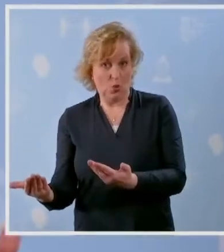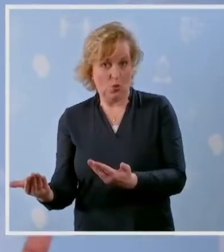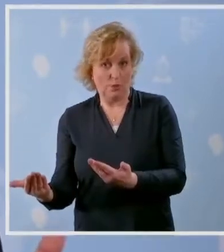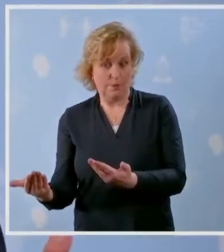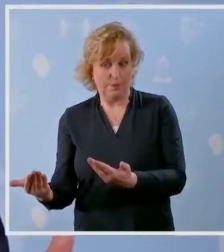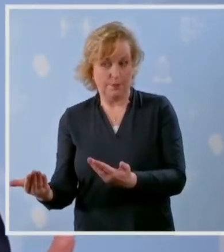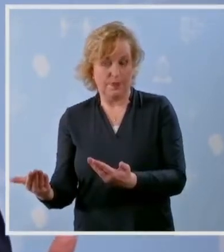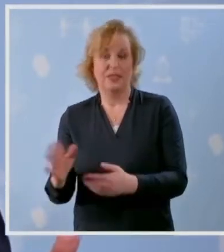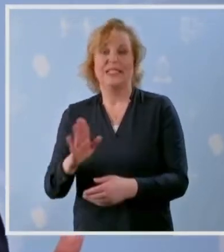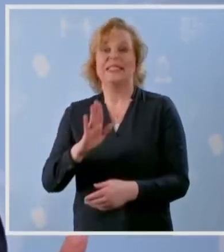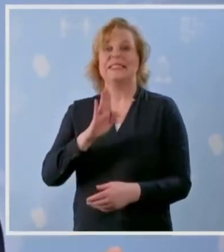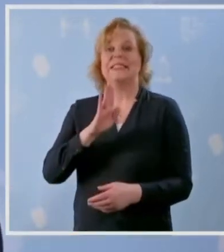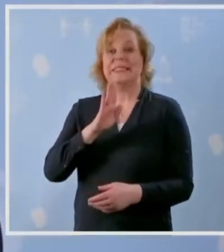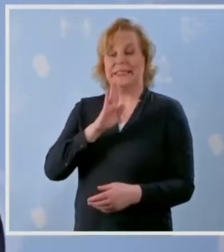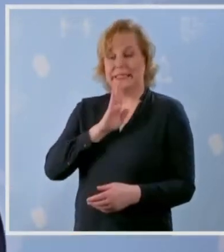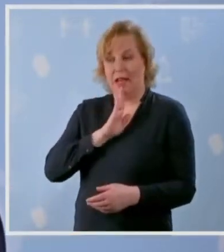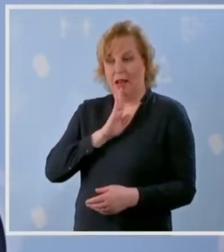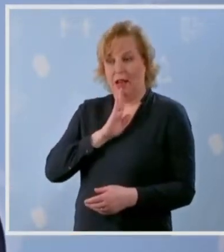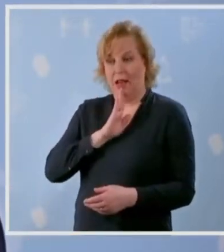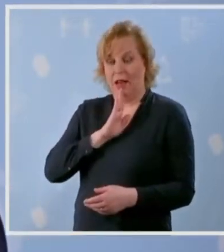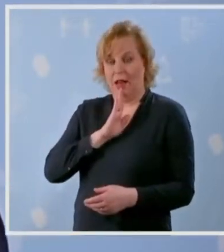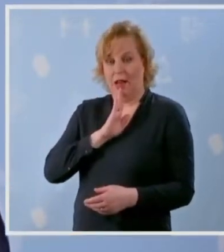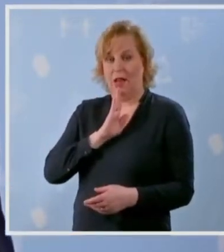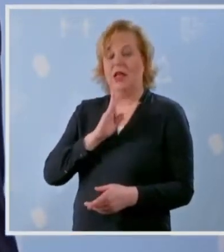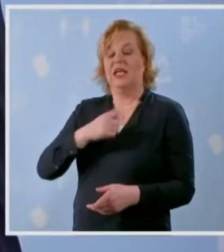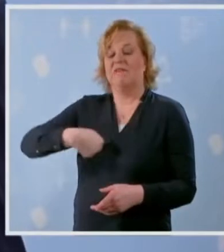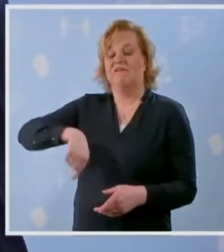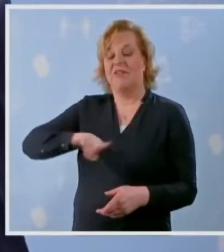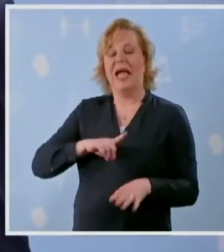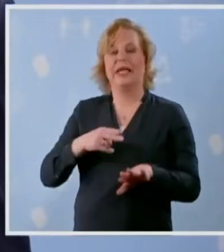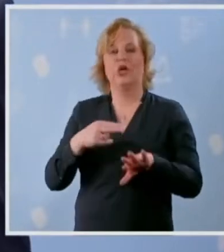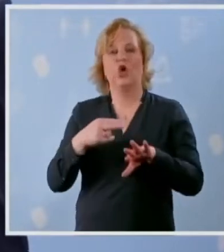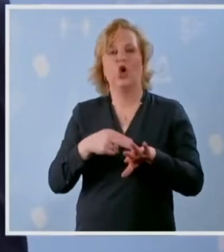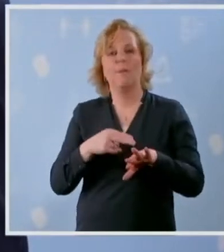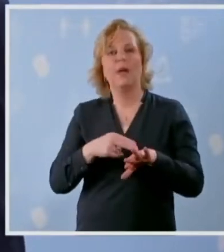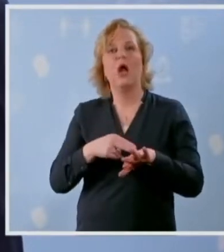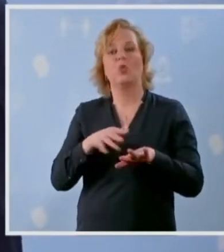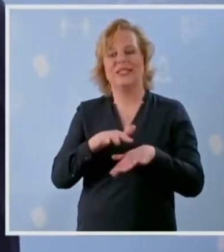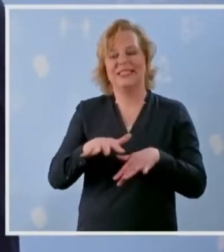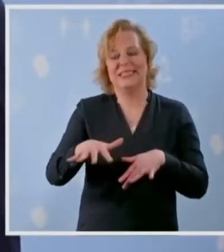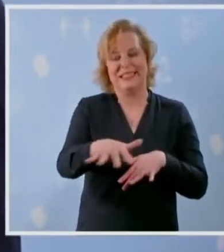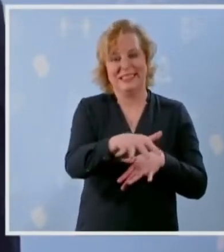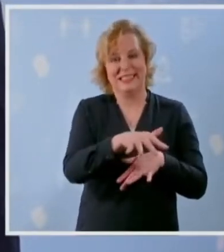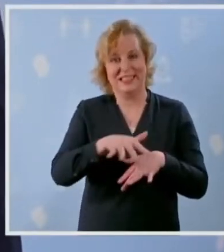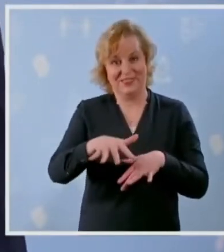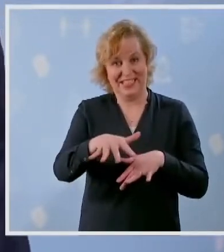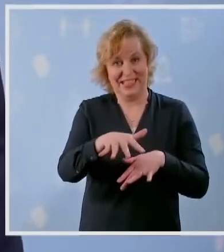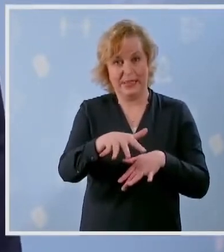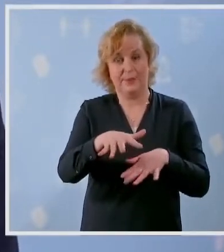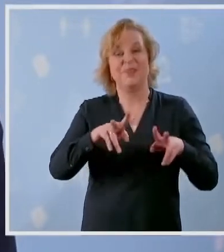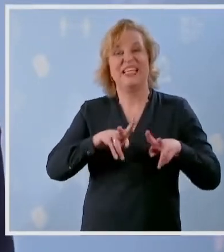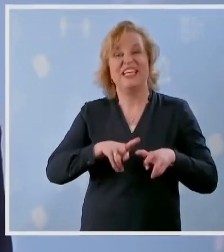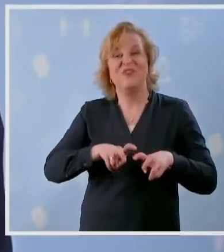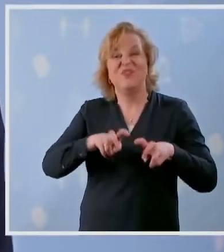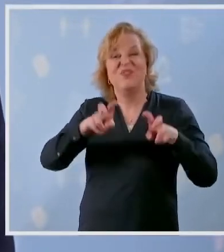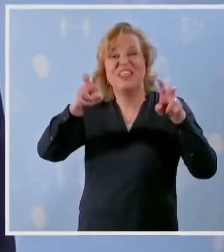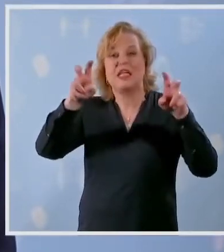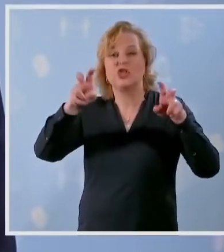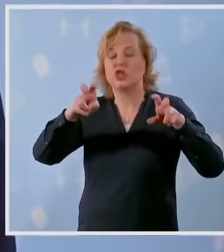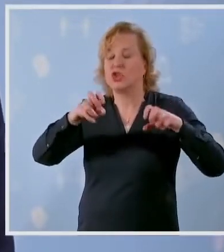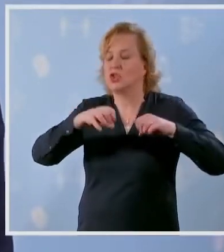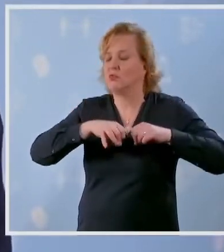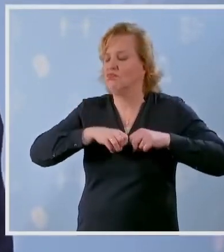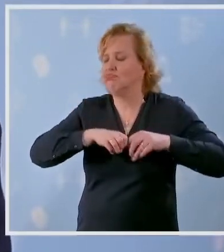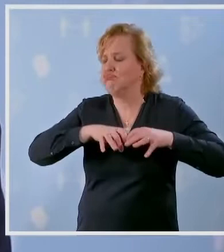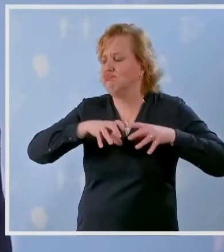Als we het gebruiken in een setting waar het virus de pan uitreist, waar